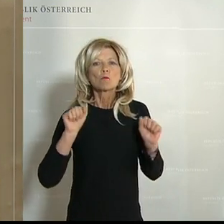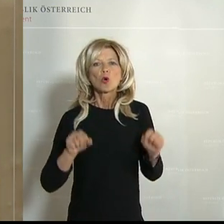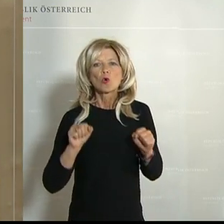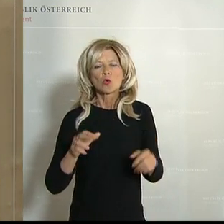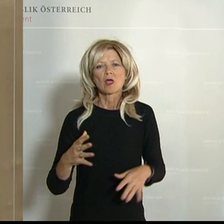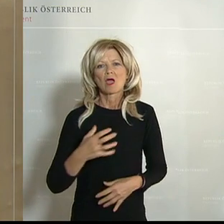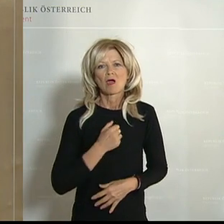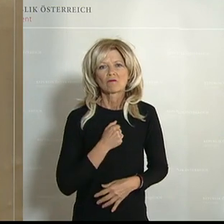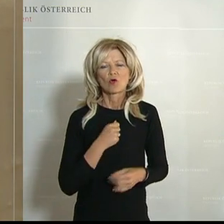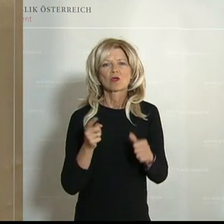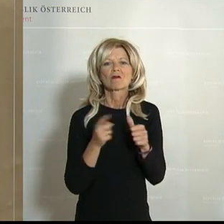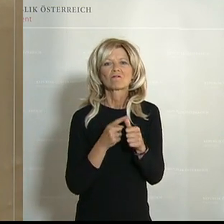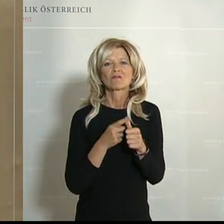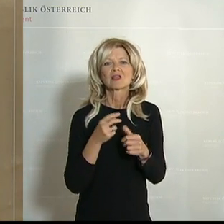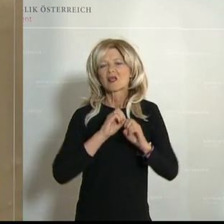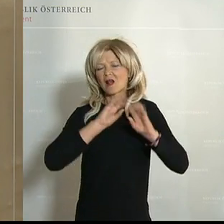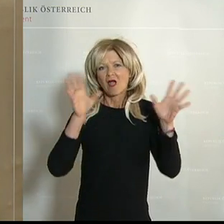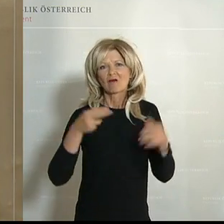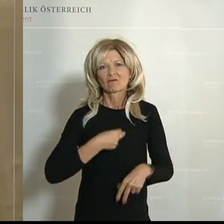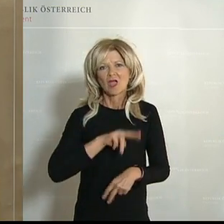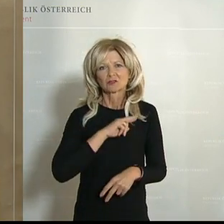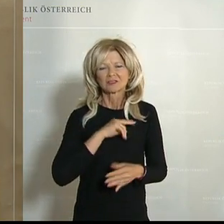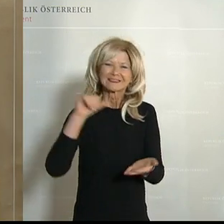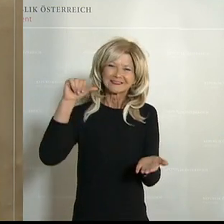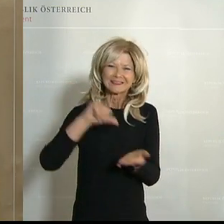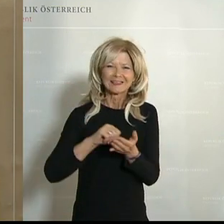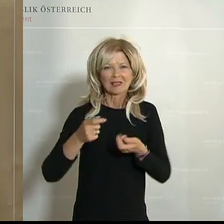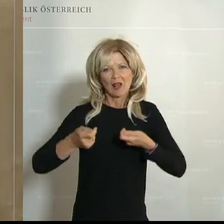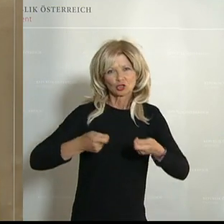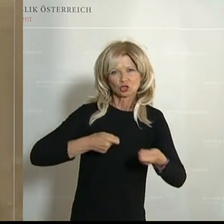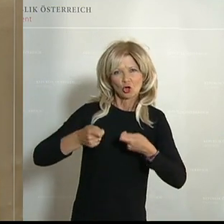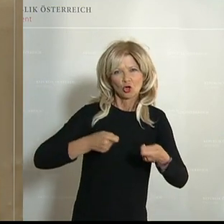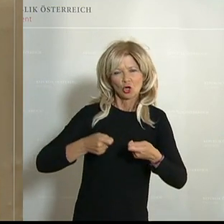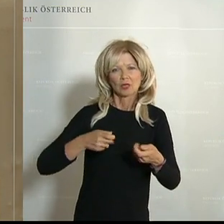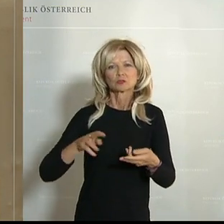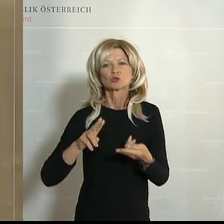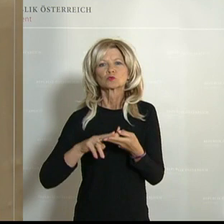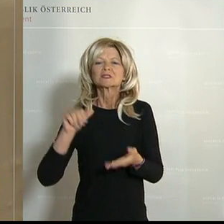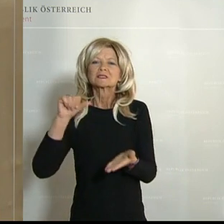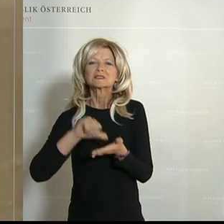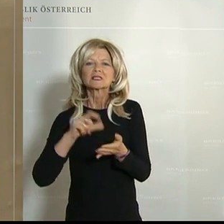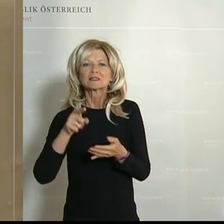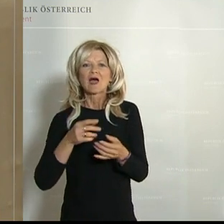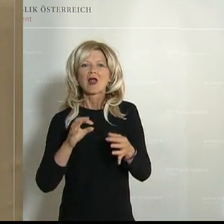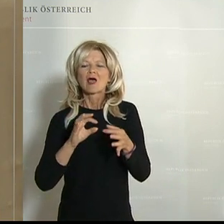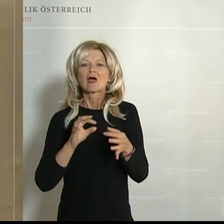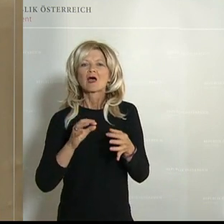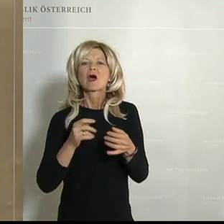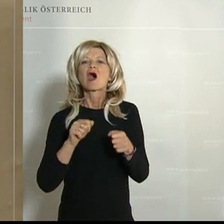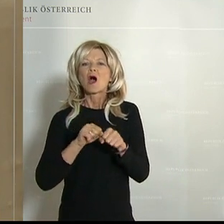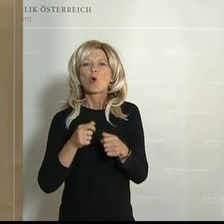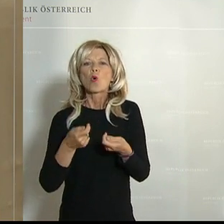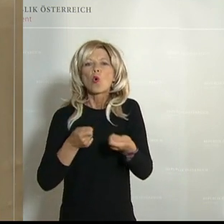mit einer zentralen Steuerung und einer zentralen Koordinierung. Ja, denn erst diese Klarheit, diese